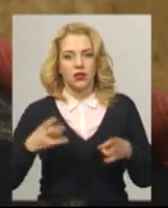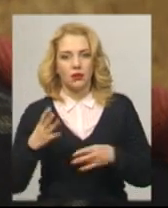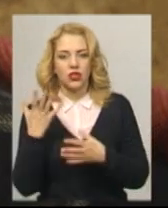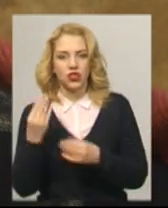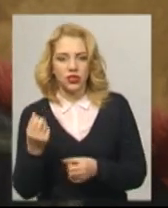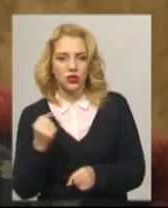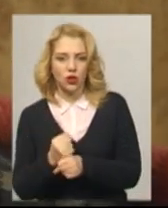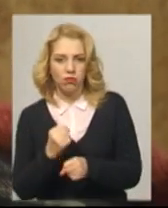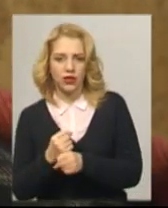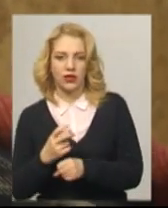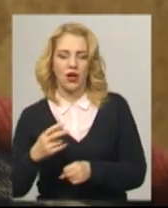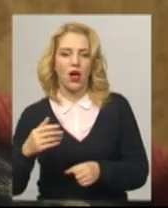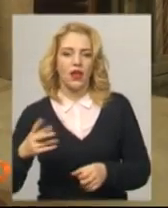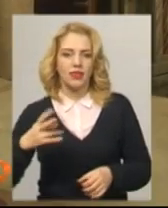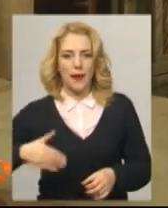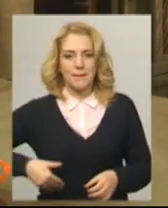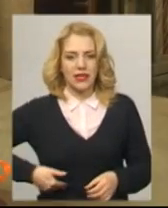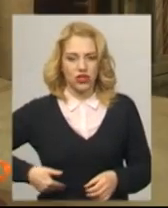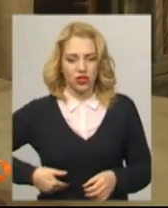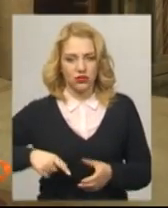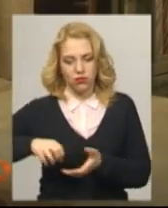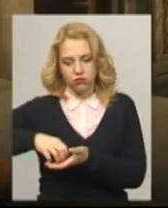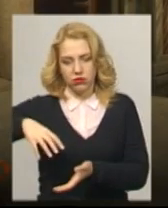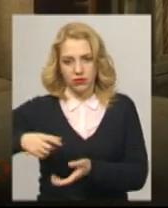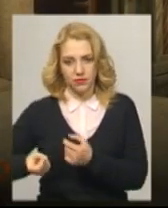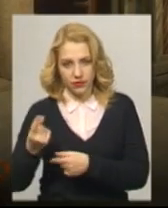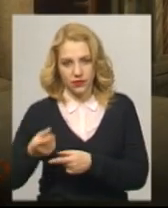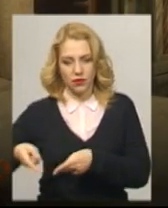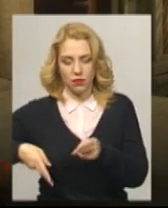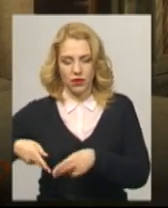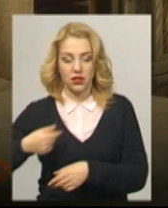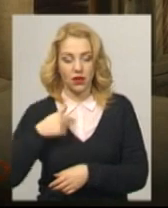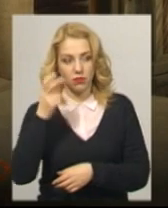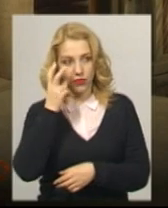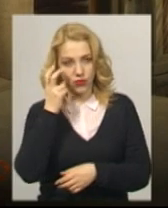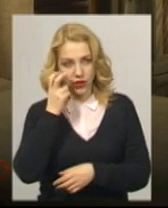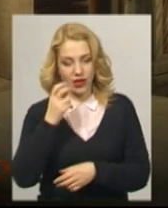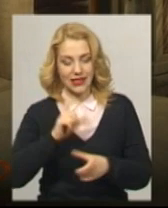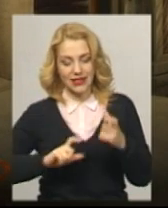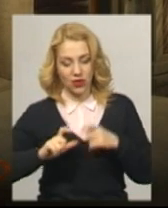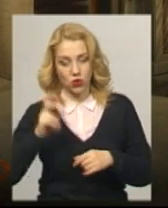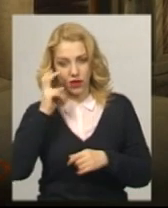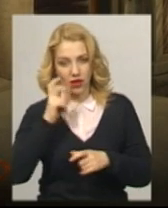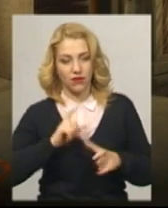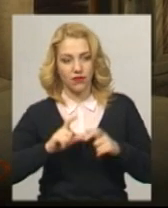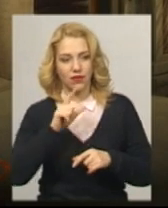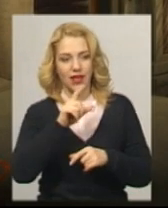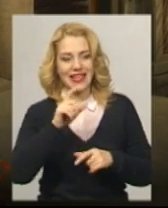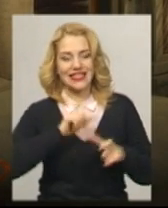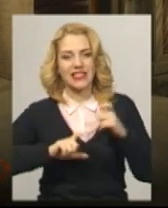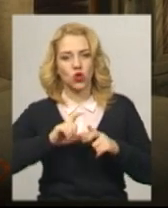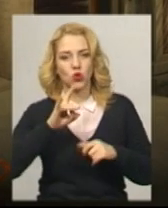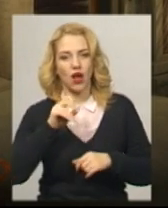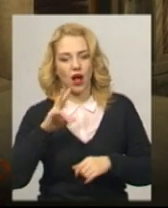діагностували похлину, каже Ірина Кучерява. Я поїхала в Київ, інститут раку, і там я вже, в принципі, пройшла ще операцію,